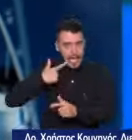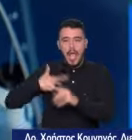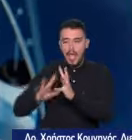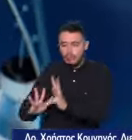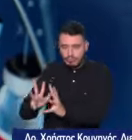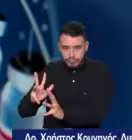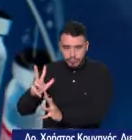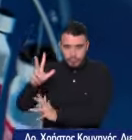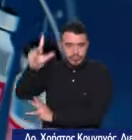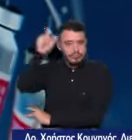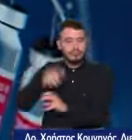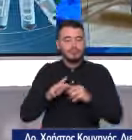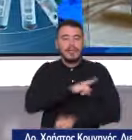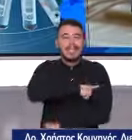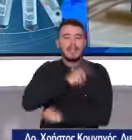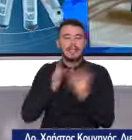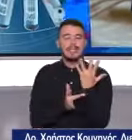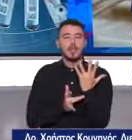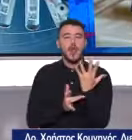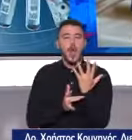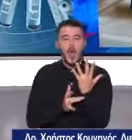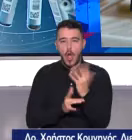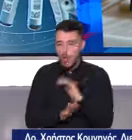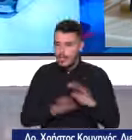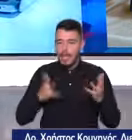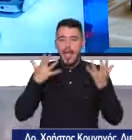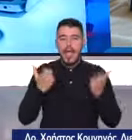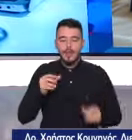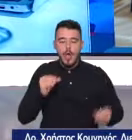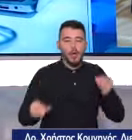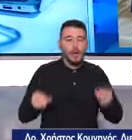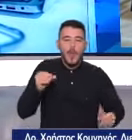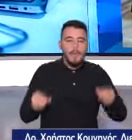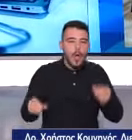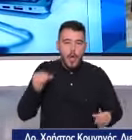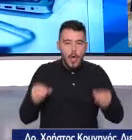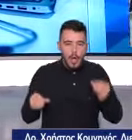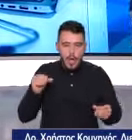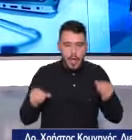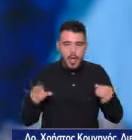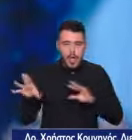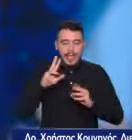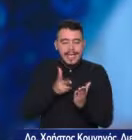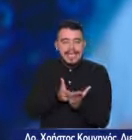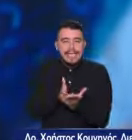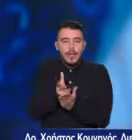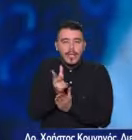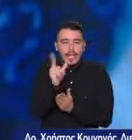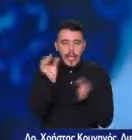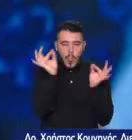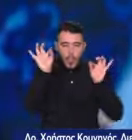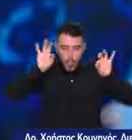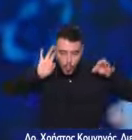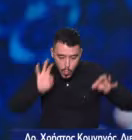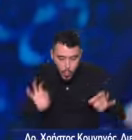την αντιμετώπιση του. Έχουμε με τη χρήση της αεροδιαστημικής τεχνολογίας καταφέραμε να γεννήσουμε τη ρομποτική χειρουργική, η οποία η ρομποτική